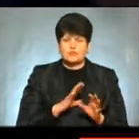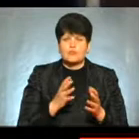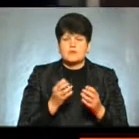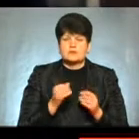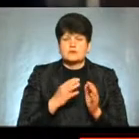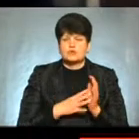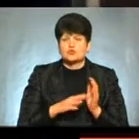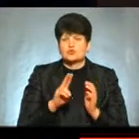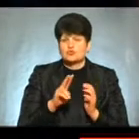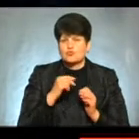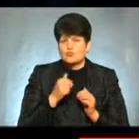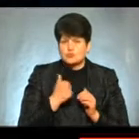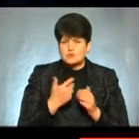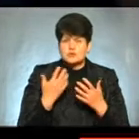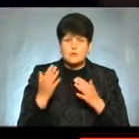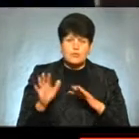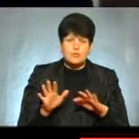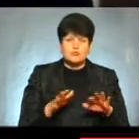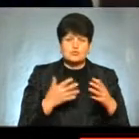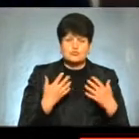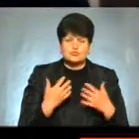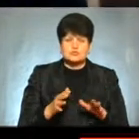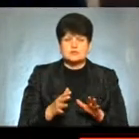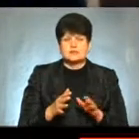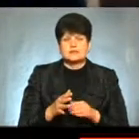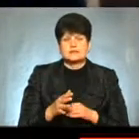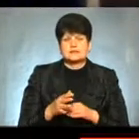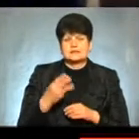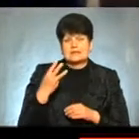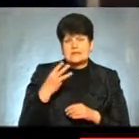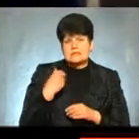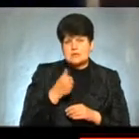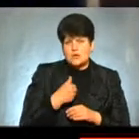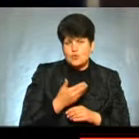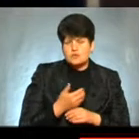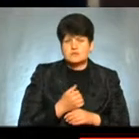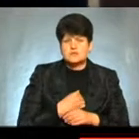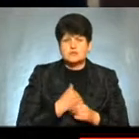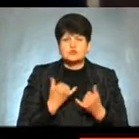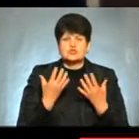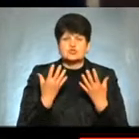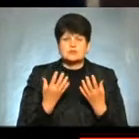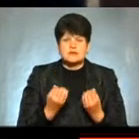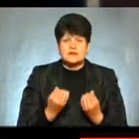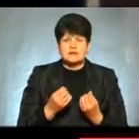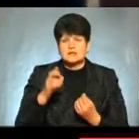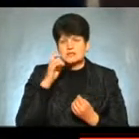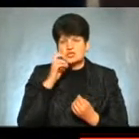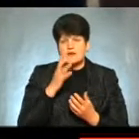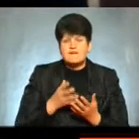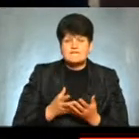році Пройшло вже майже 30 років На жаль, на сьогоднішній день держава